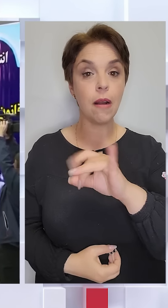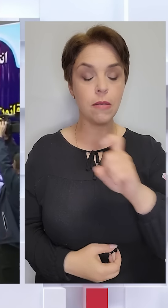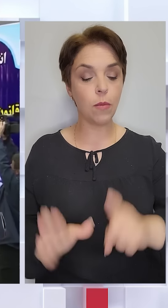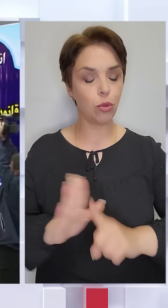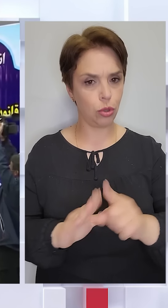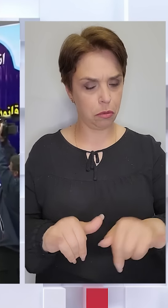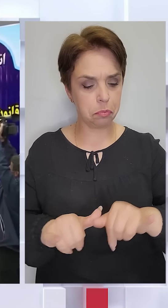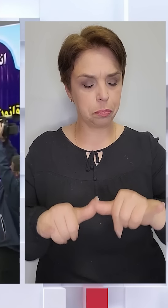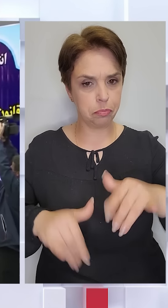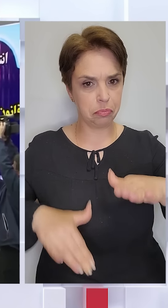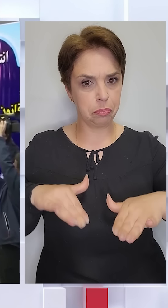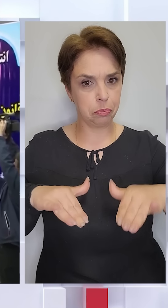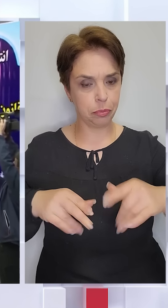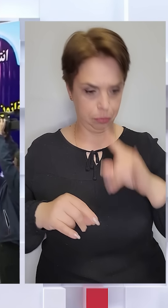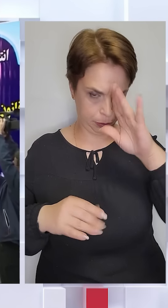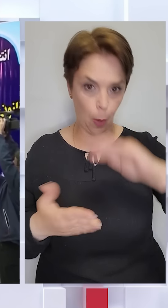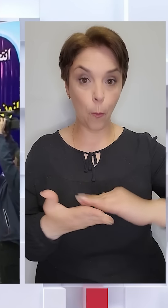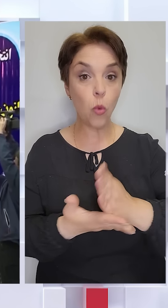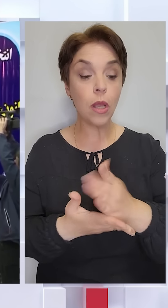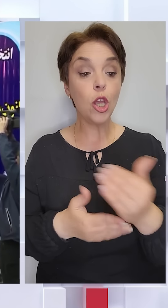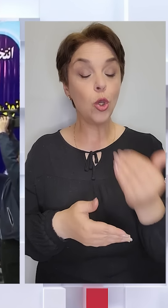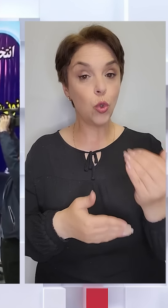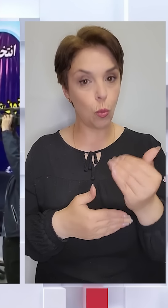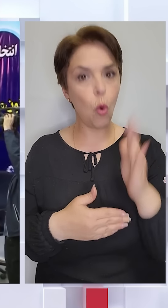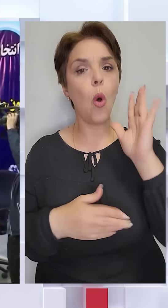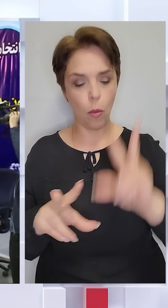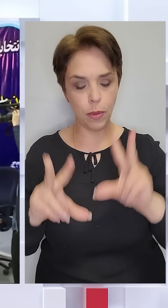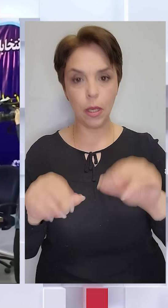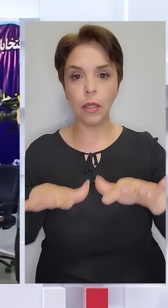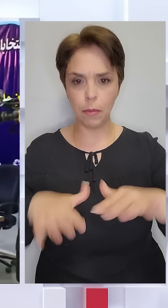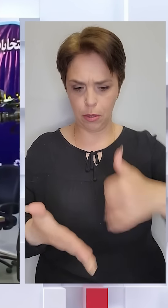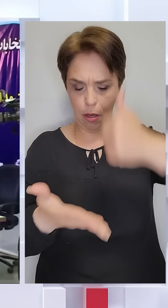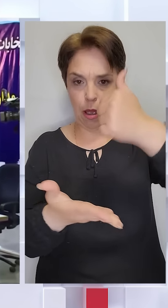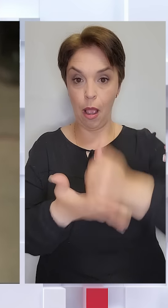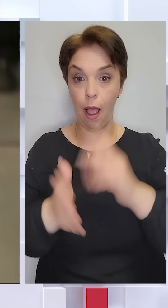набирати політичної ваги. І саме йому пророкували місце Айятоли.